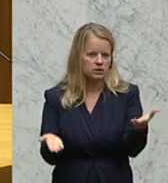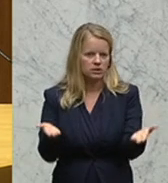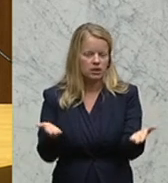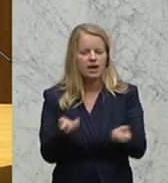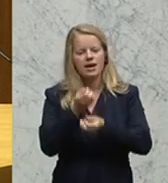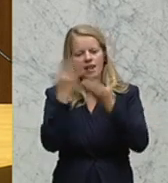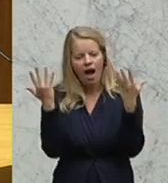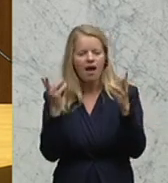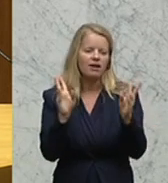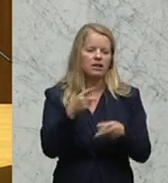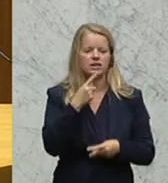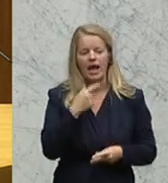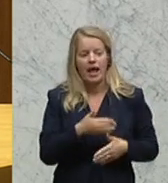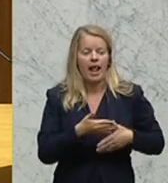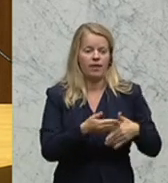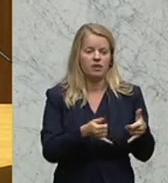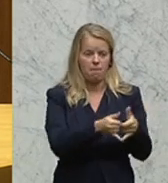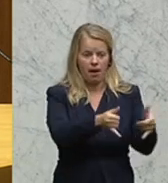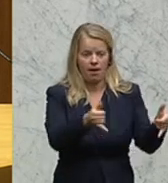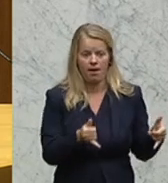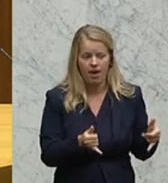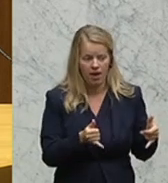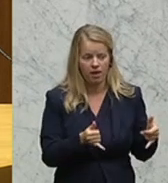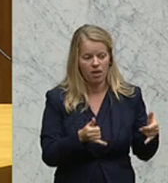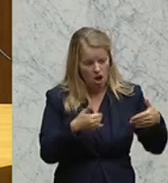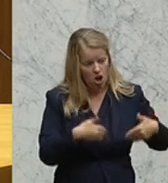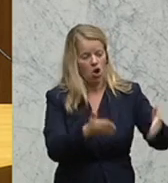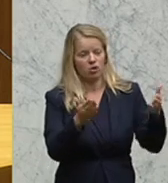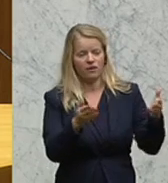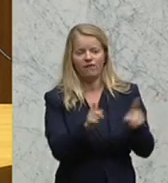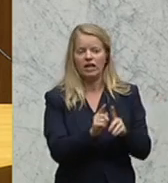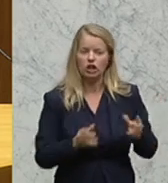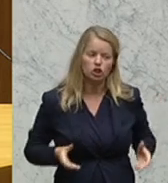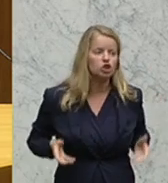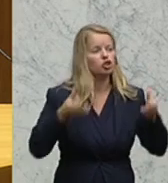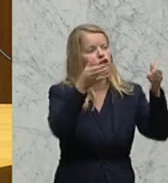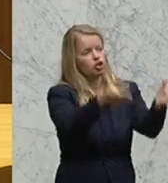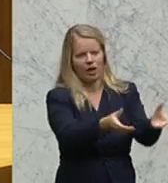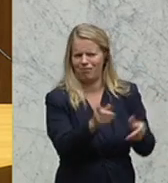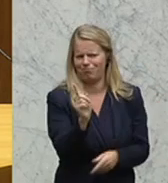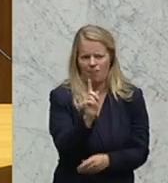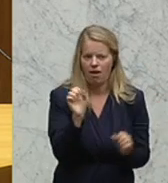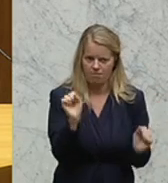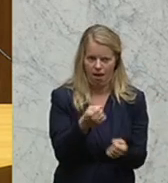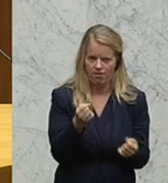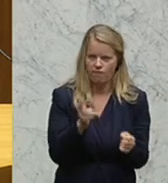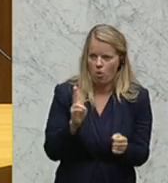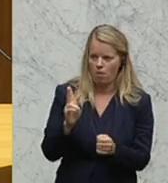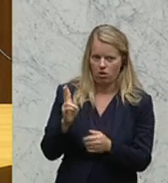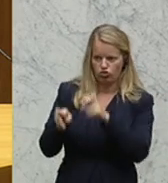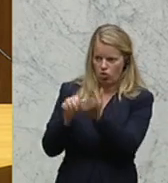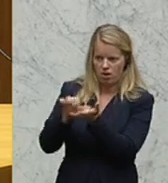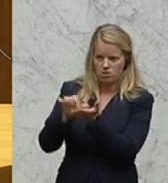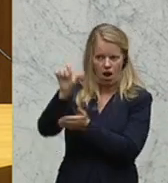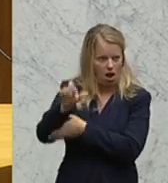Ihnen, ein Hilfspaket in dem Sinne auf die Reise zu schicken, ein Geschenk. Wir sind natürlich unseren Steuerzahlerinnen und Steuerzahler gegenüber